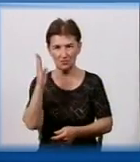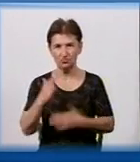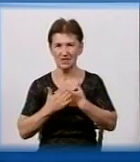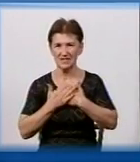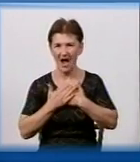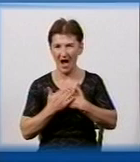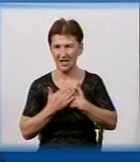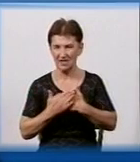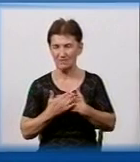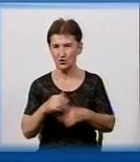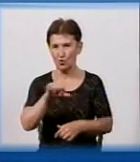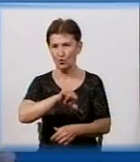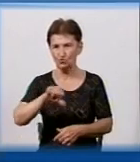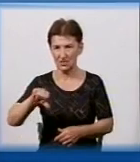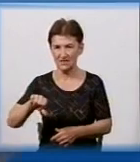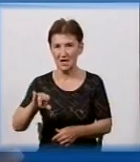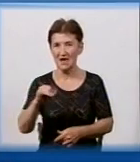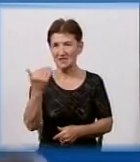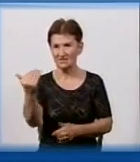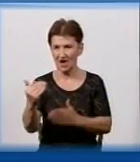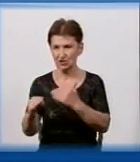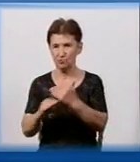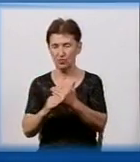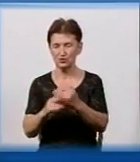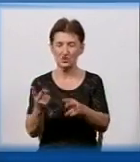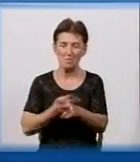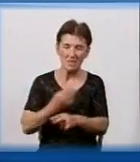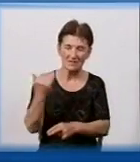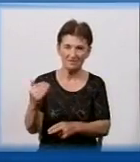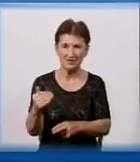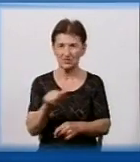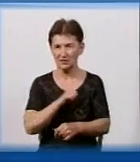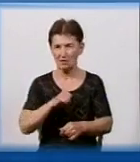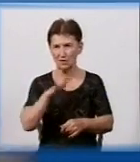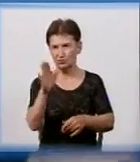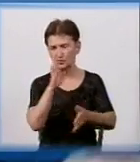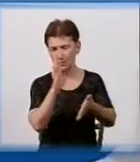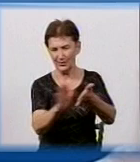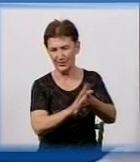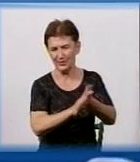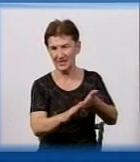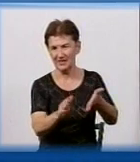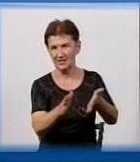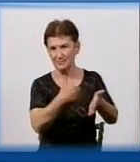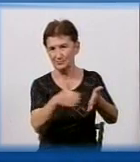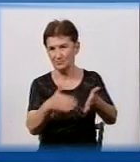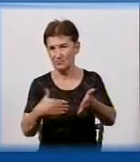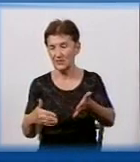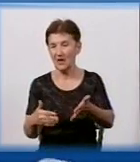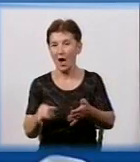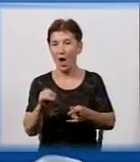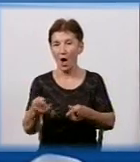і самотужки з вашою поміччю, без вас, будуть самі це зафарбовувати, ті продавці